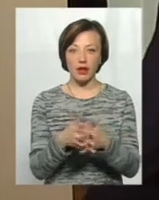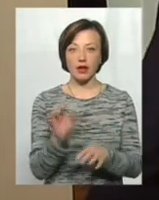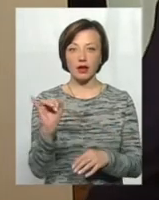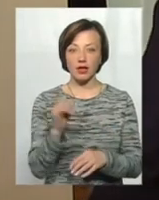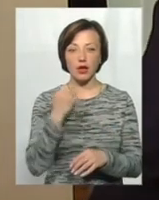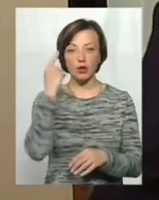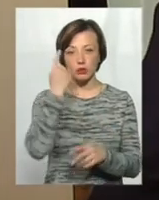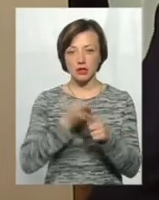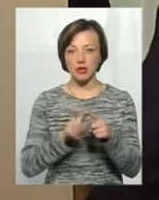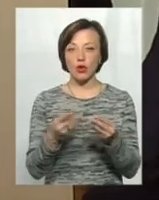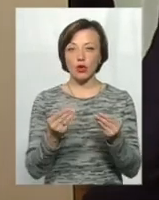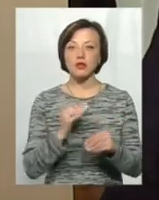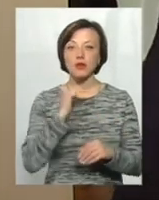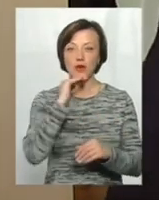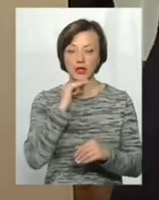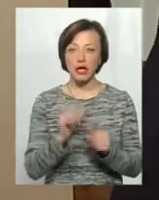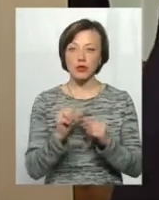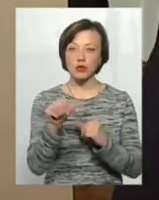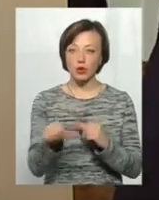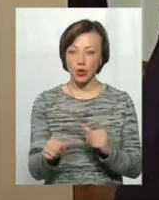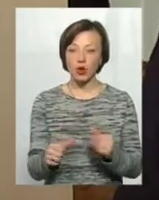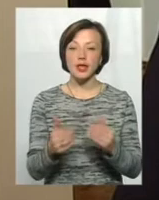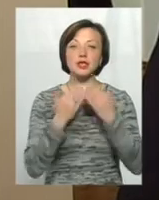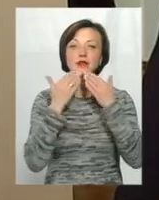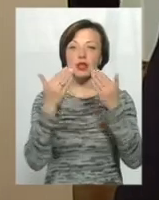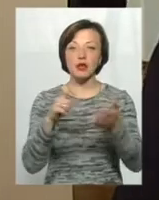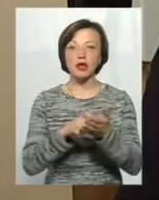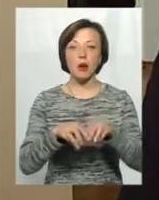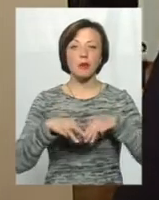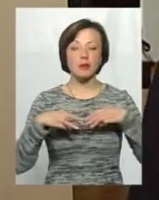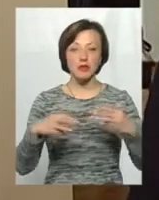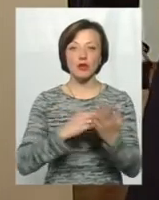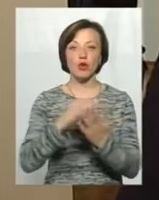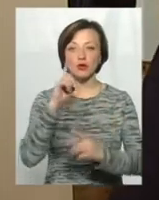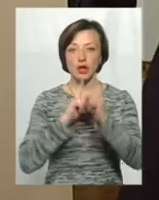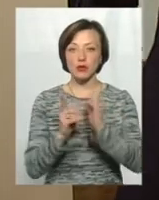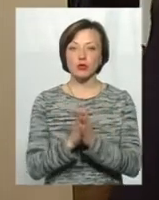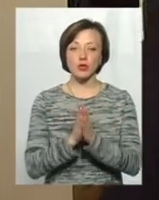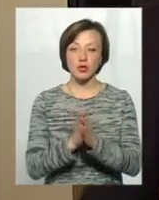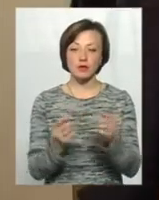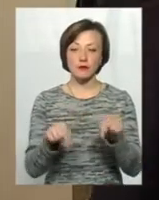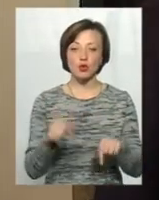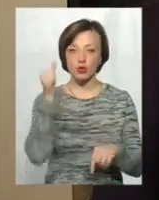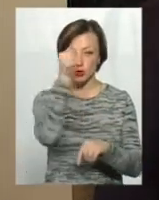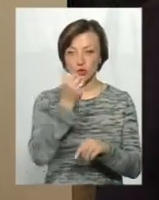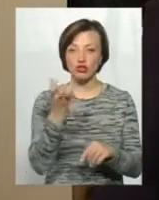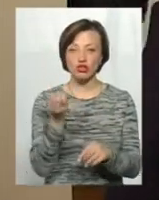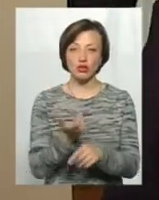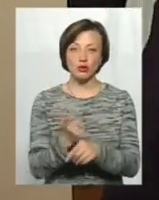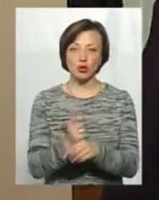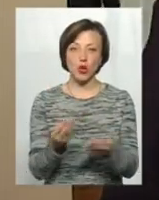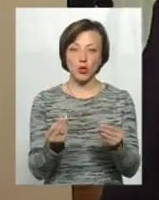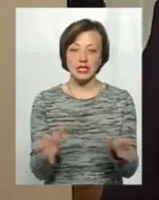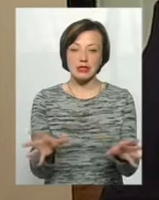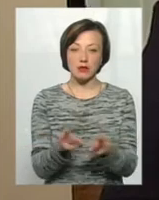я думаю, що цих коштів хватить. Крім того, ми звертаємося до Кабміну, до Мінфіну, до Верховної Ради, де будемо просити в цьому році ще більше коштів на